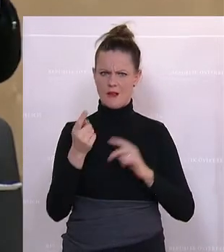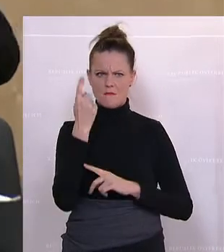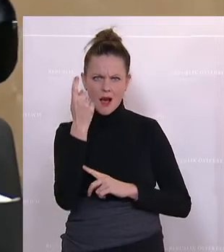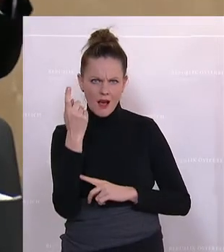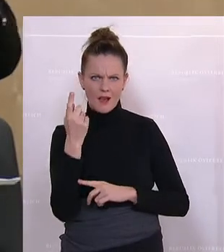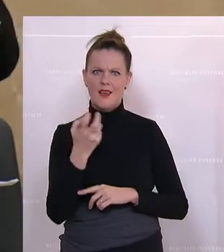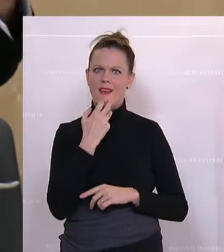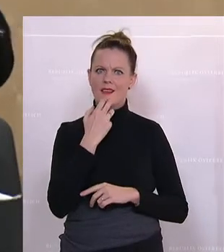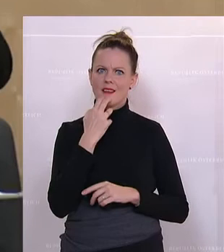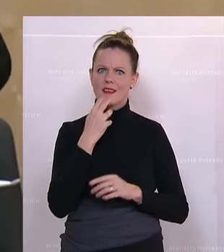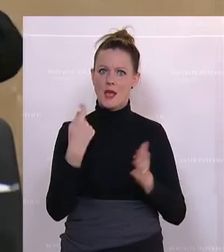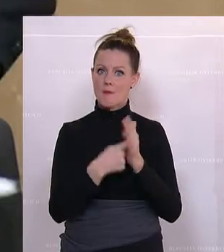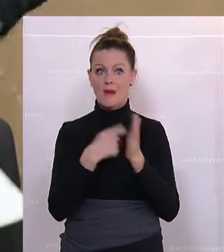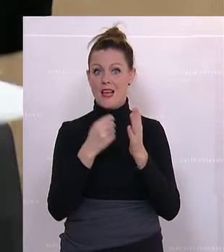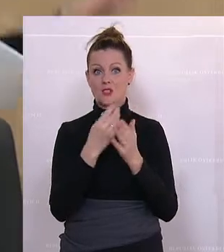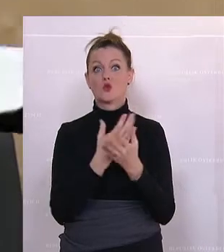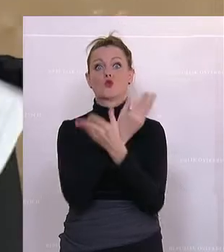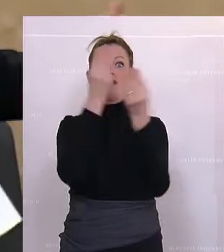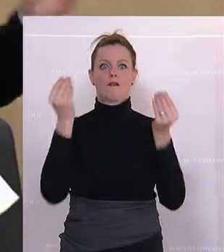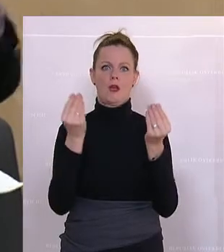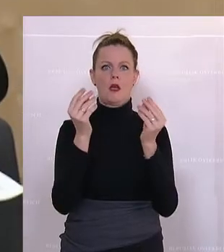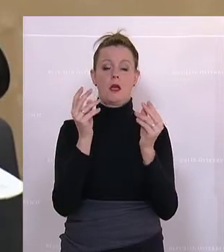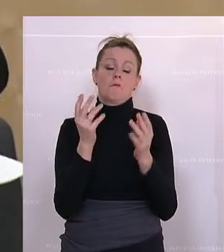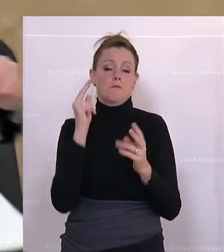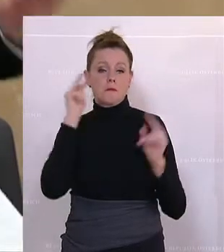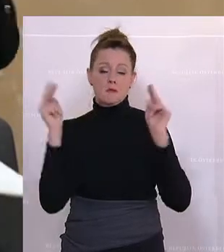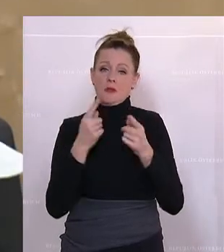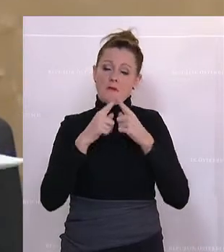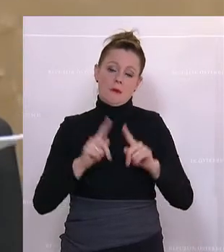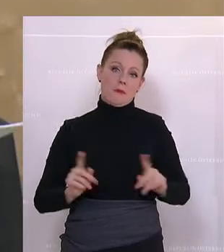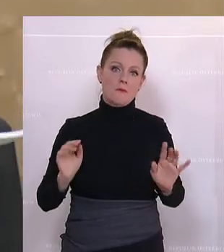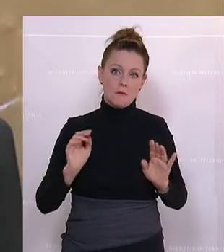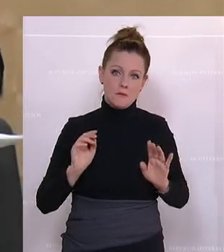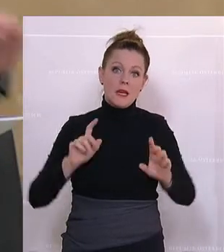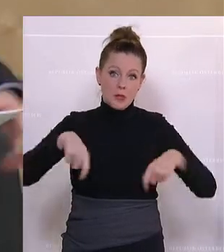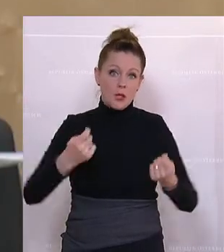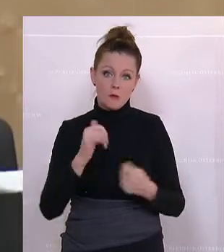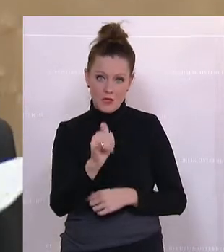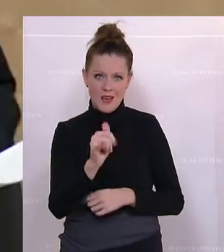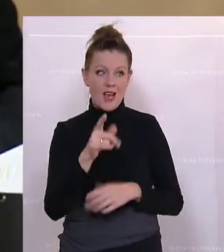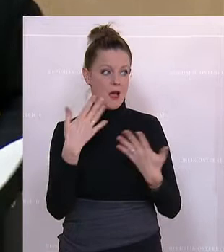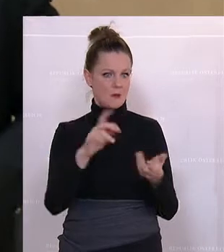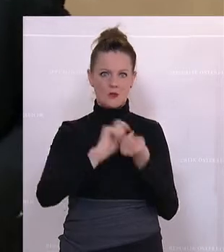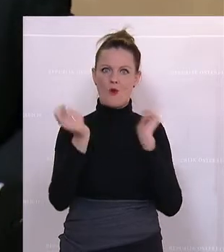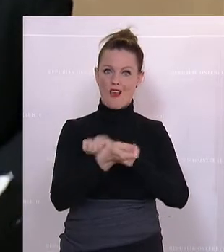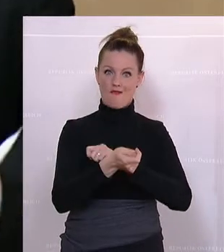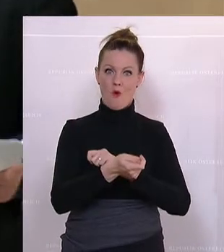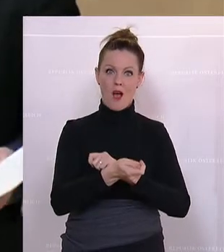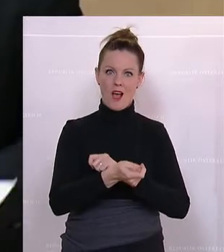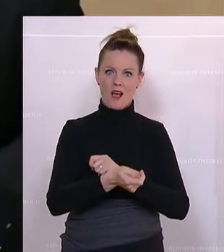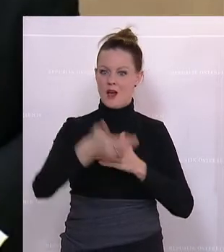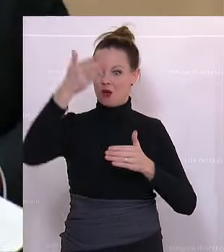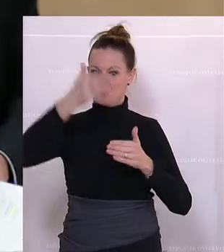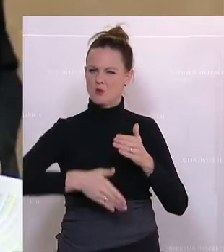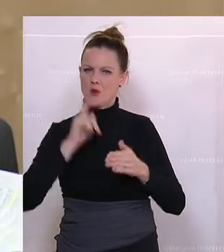Energiepreise phasenweise zu hoch werden, das kann man so oder so sehen, wie auch immer. Aber dieses Reformwerk hat am Schluss noch etwas ganz